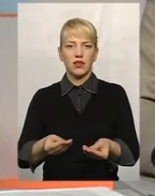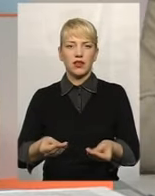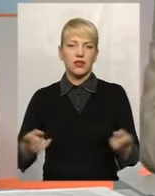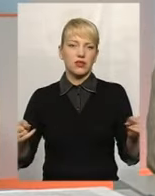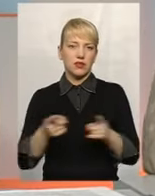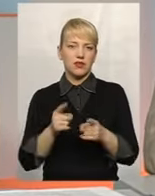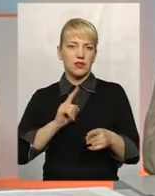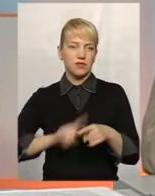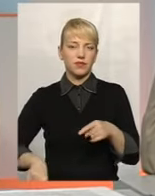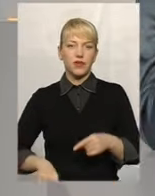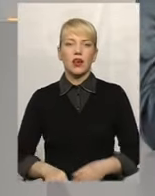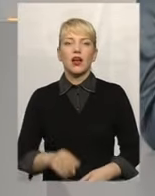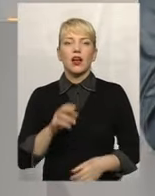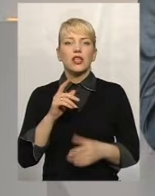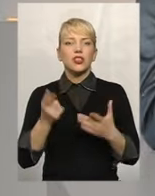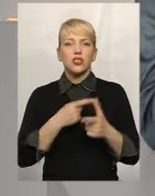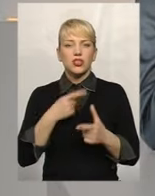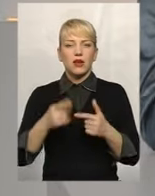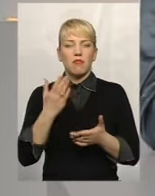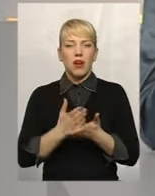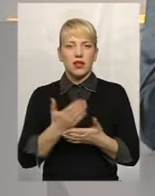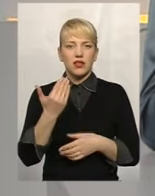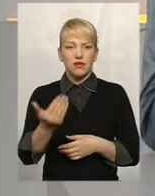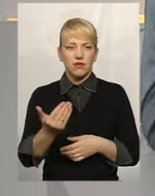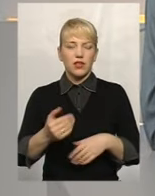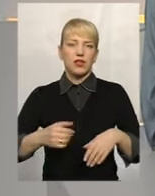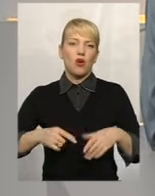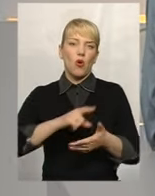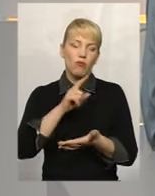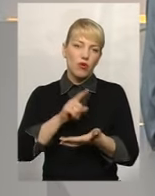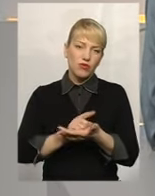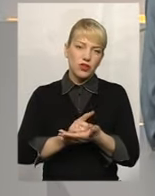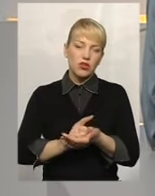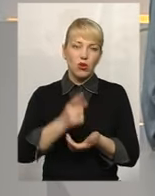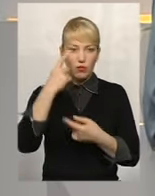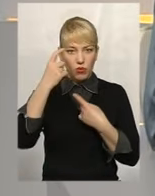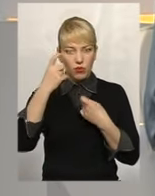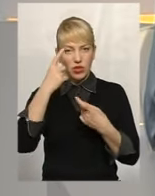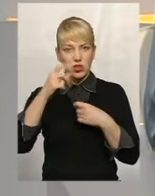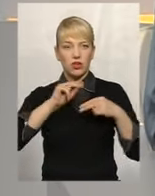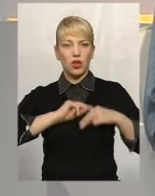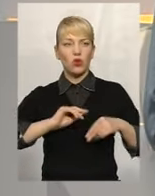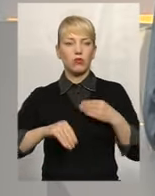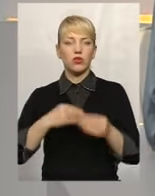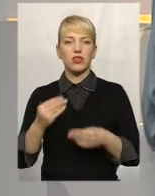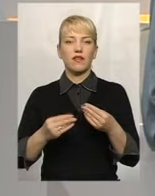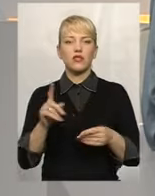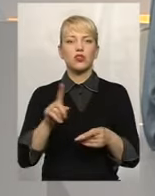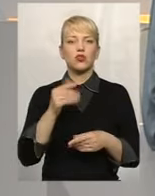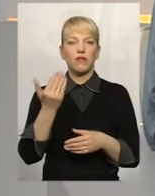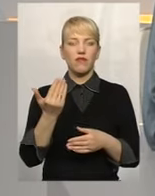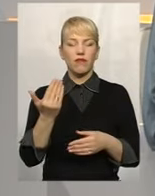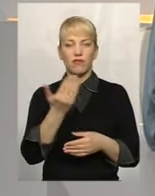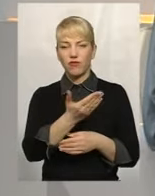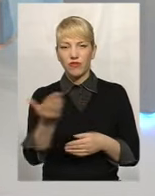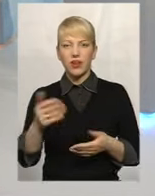терміни. Чи маєте ви право, обов'язок попереджати роботодавця, що ви йдете до нього на